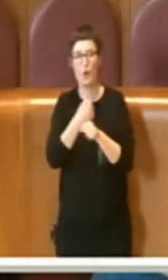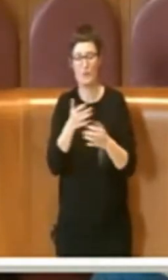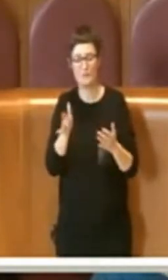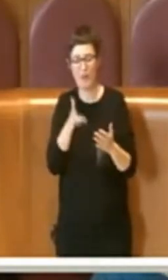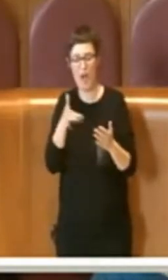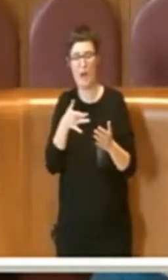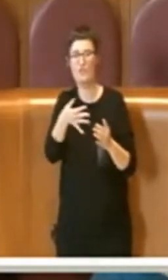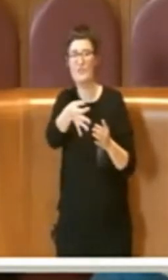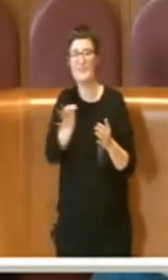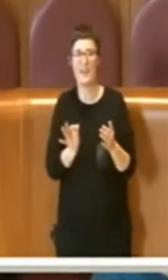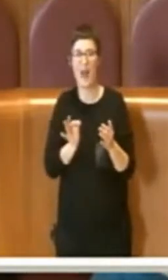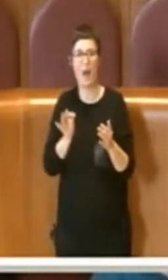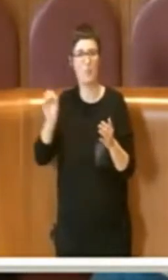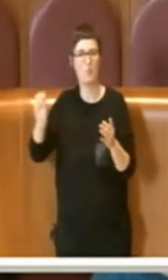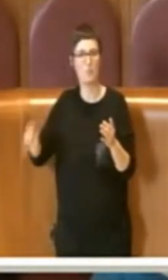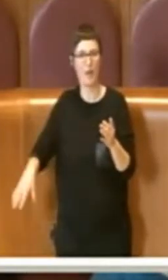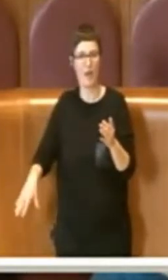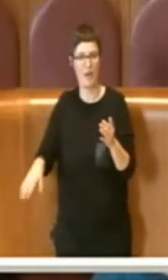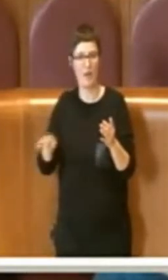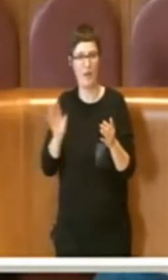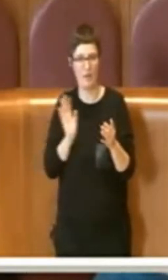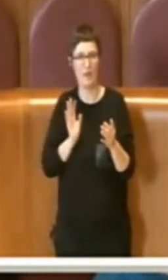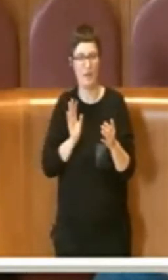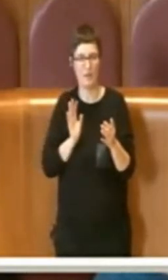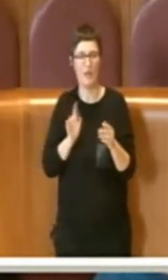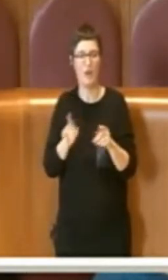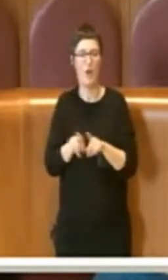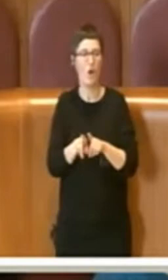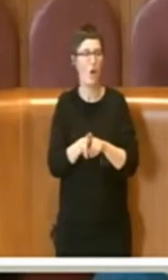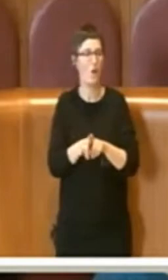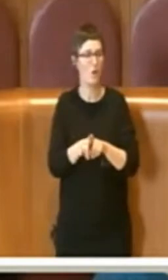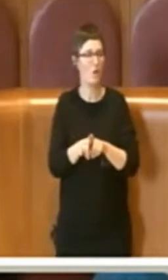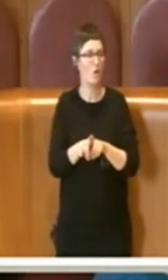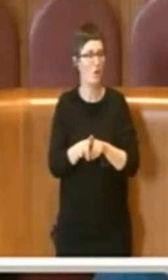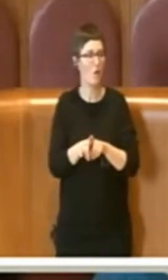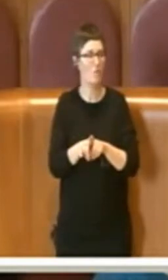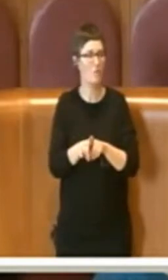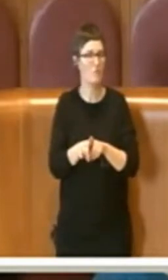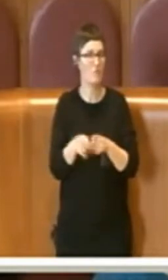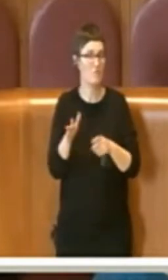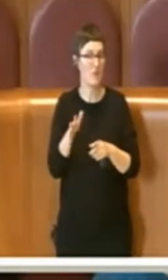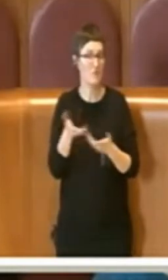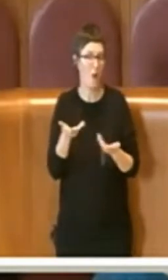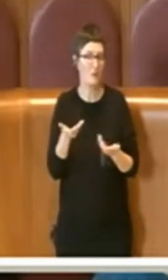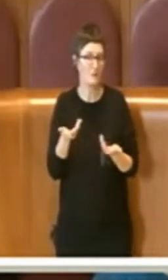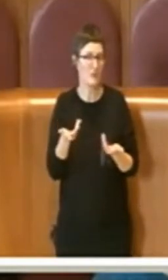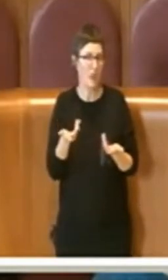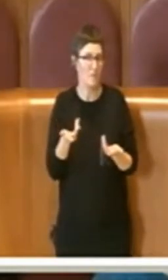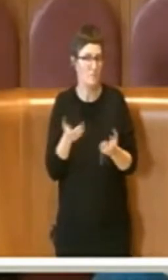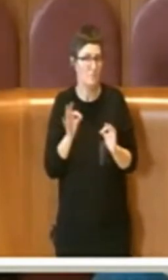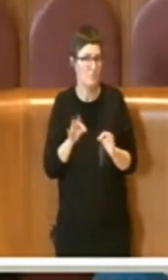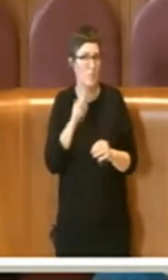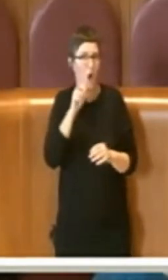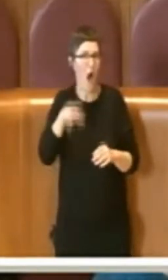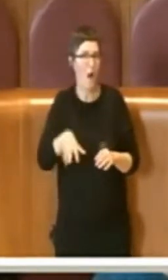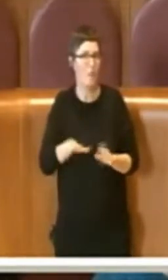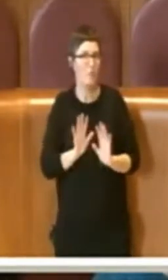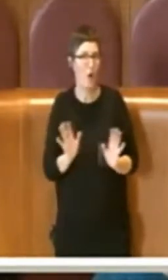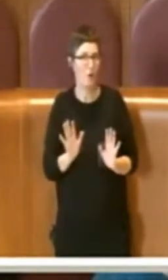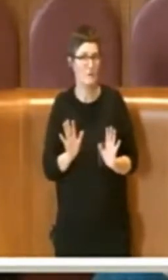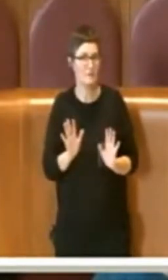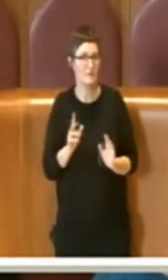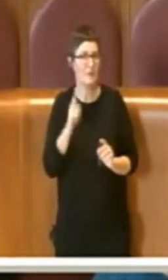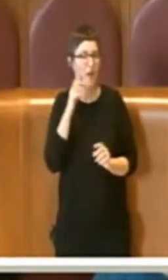probabilmente in maniera voluta nel dimenticatoio, ma una